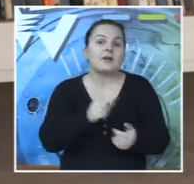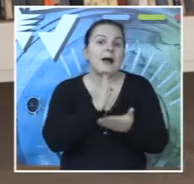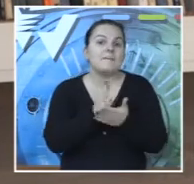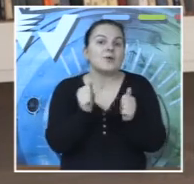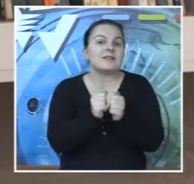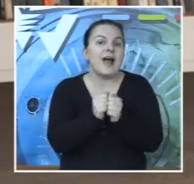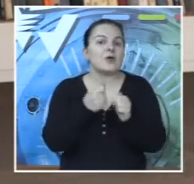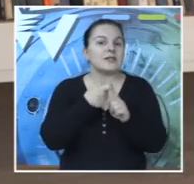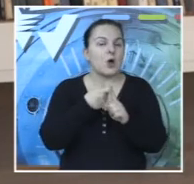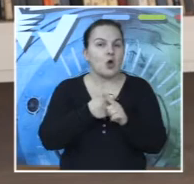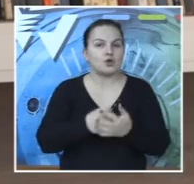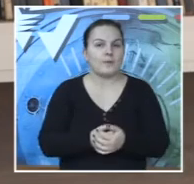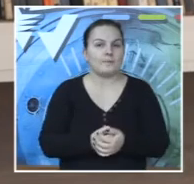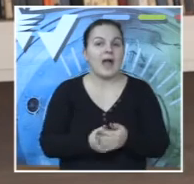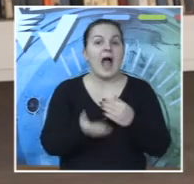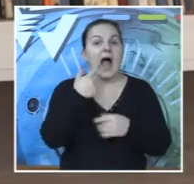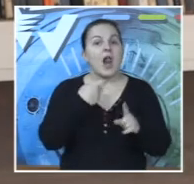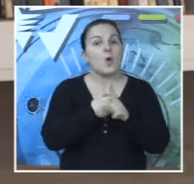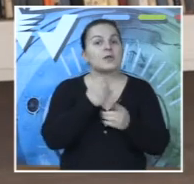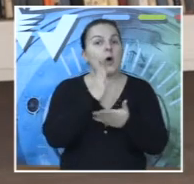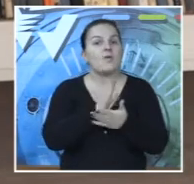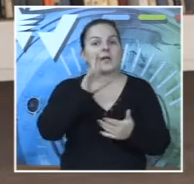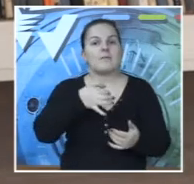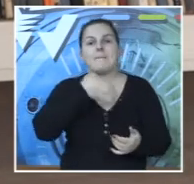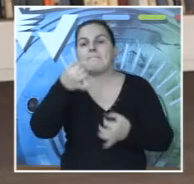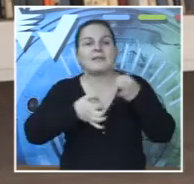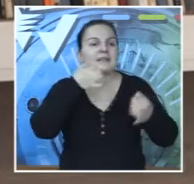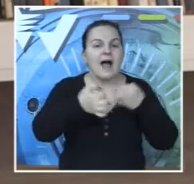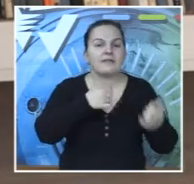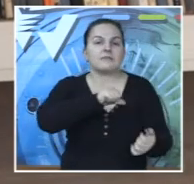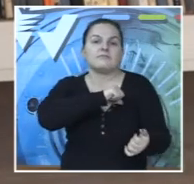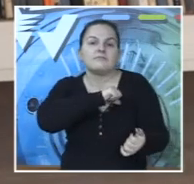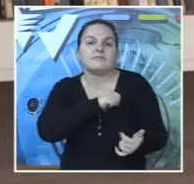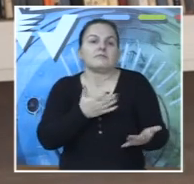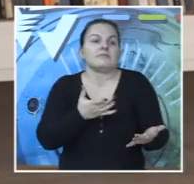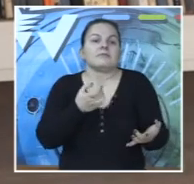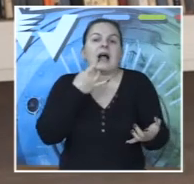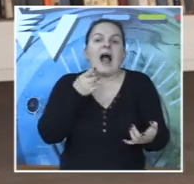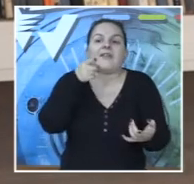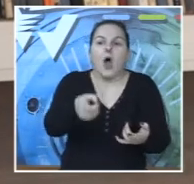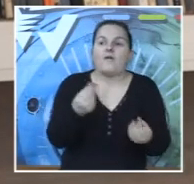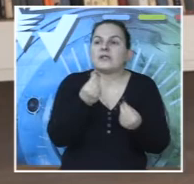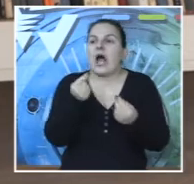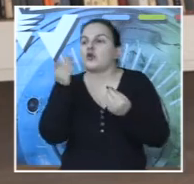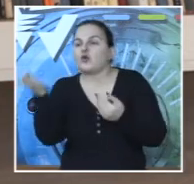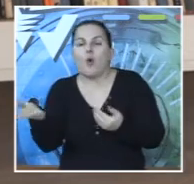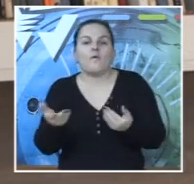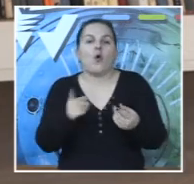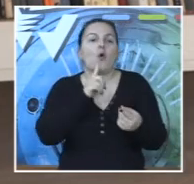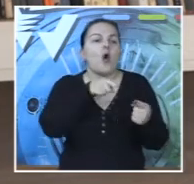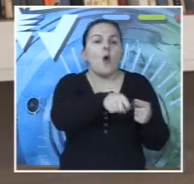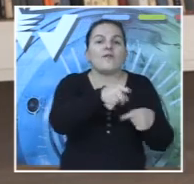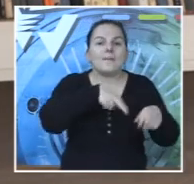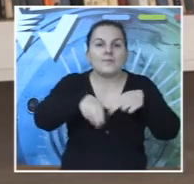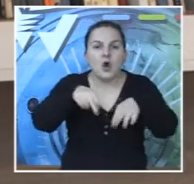po ceo dan i bio sa Kostom, ali Kosta je uvek imao pitanja, bio je znati željan, zanimalo ga je, kada je ovo,